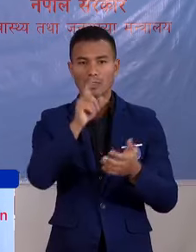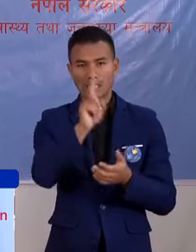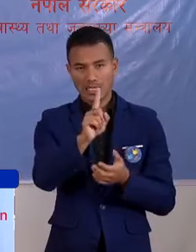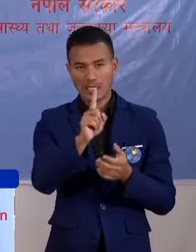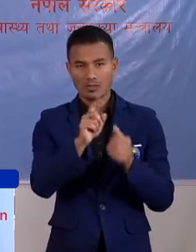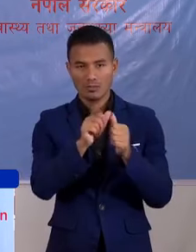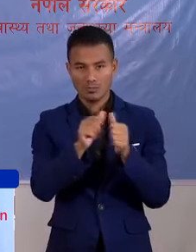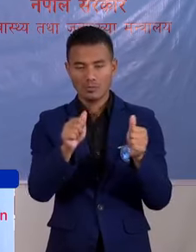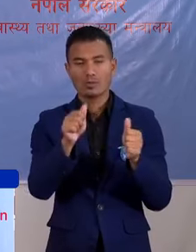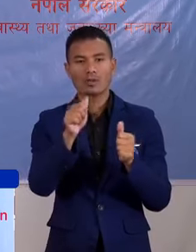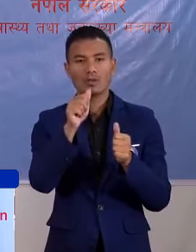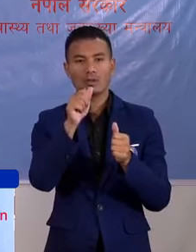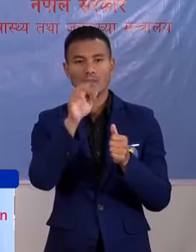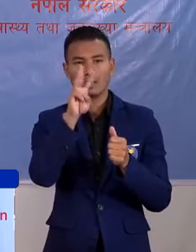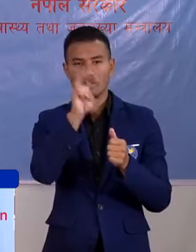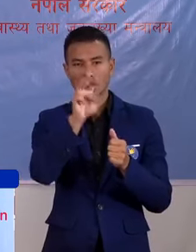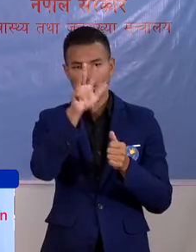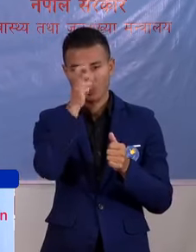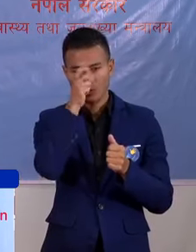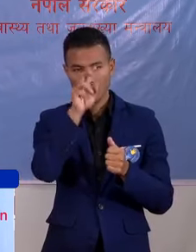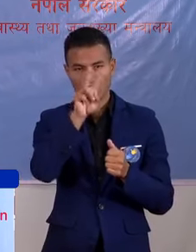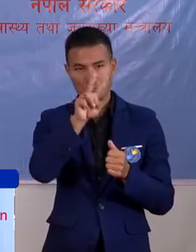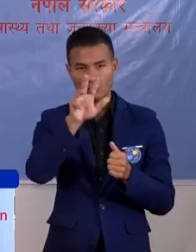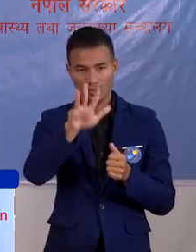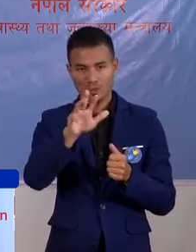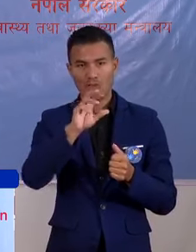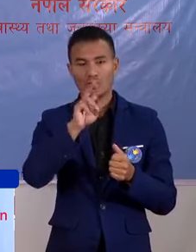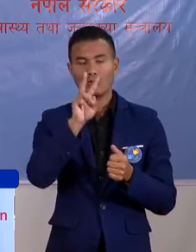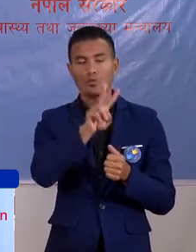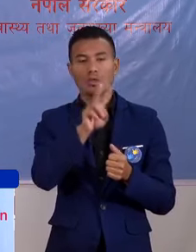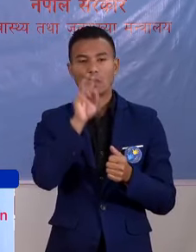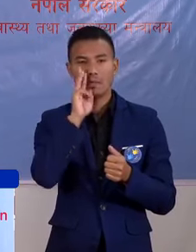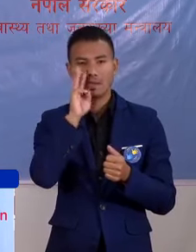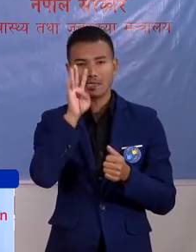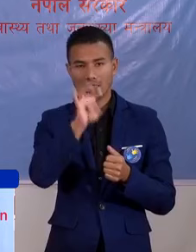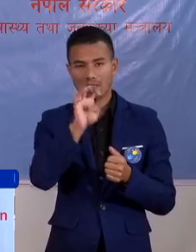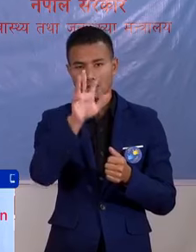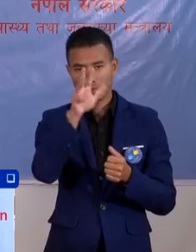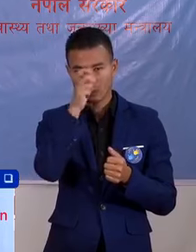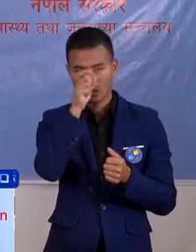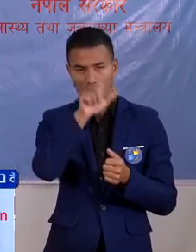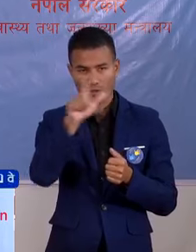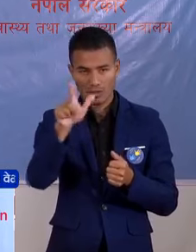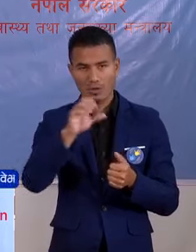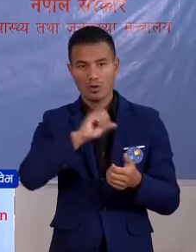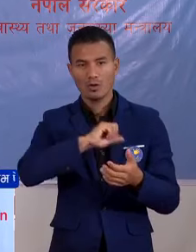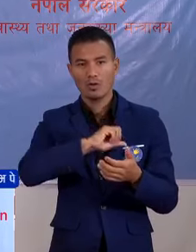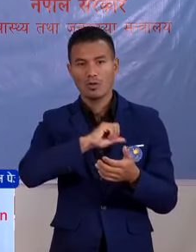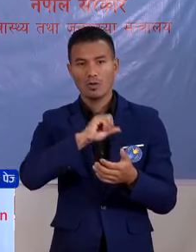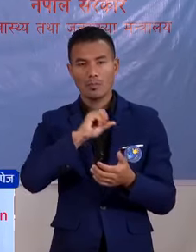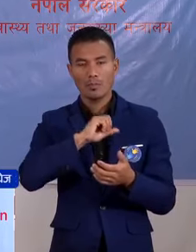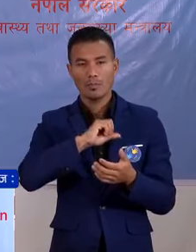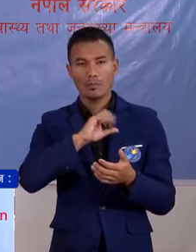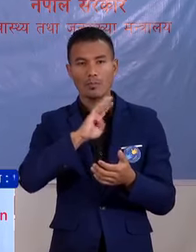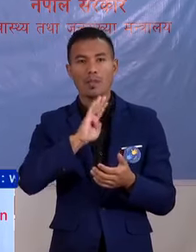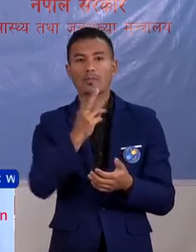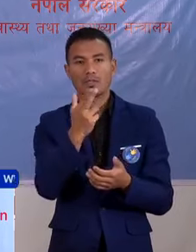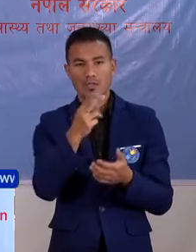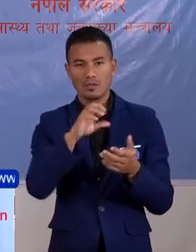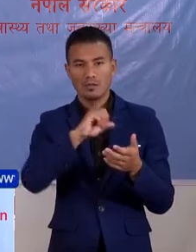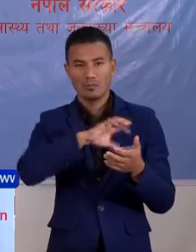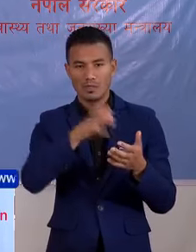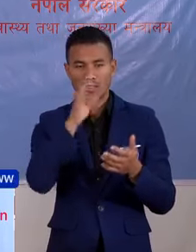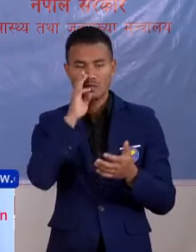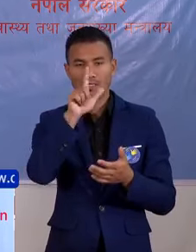आल समा 3939 प्रदेश नमर दुई मां 4,917, तेसे गरी बागमती